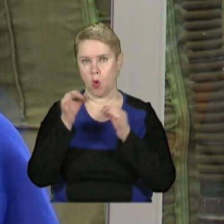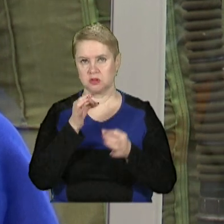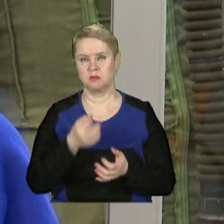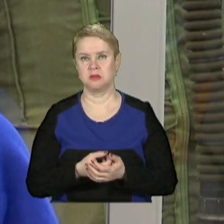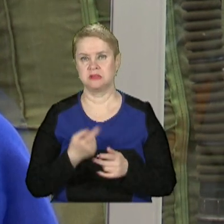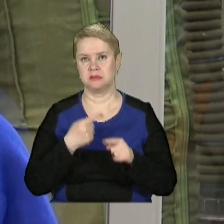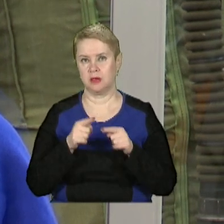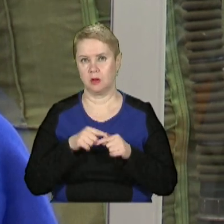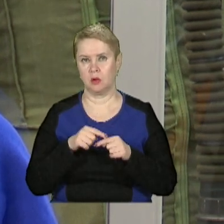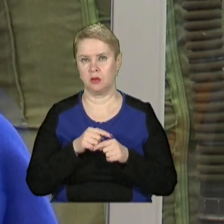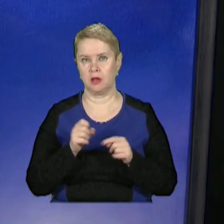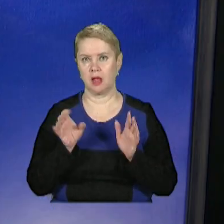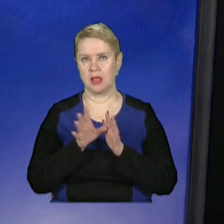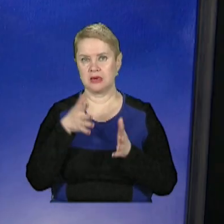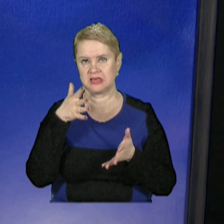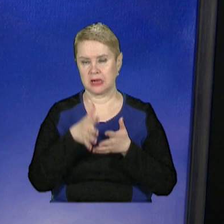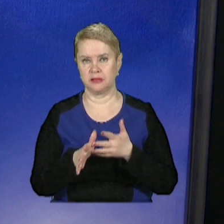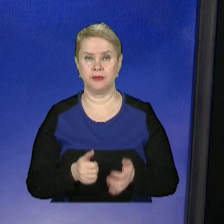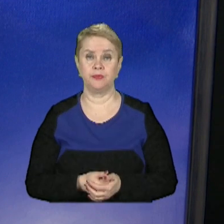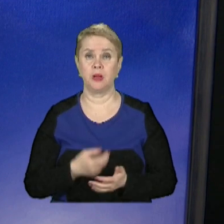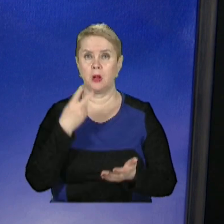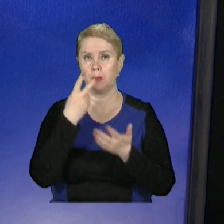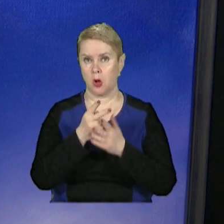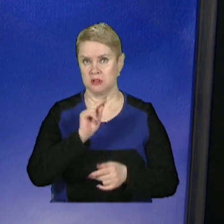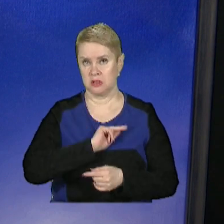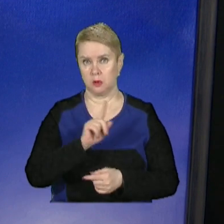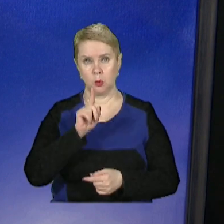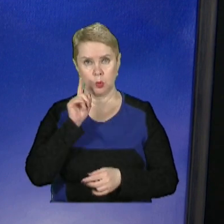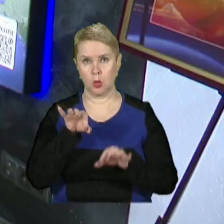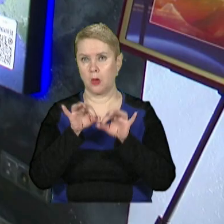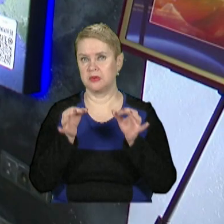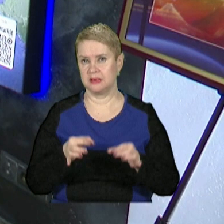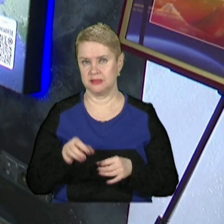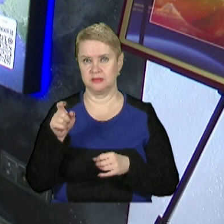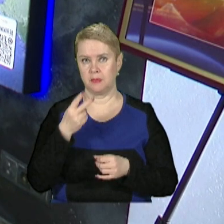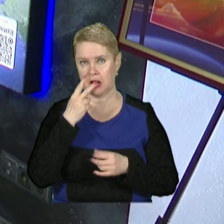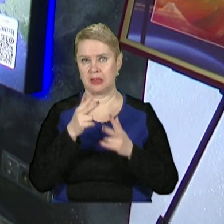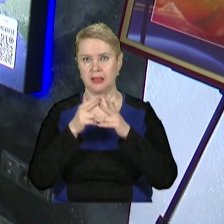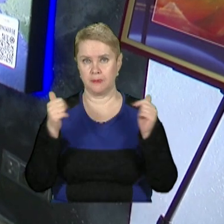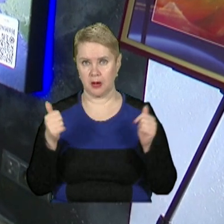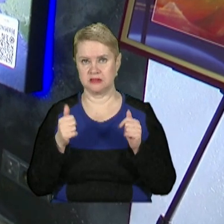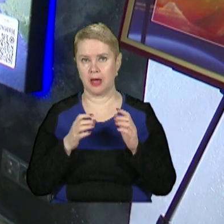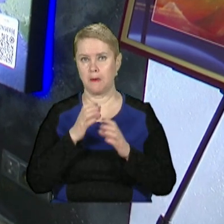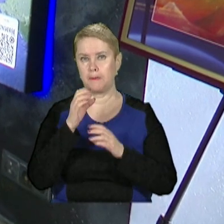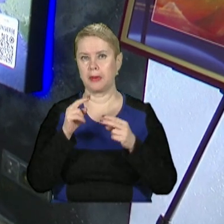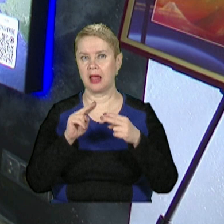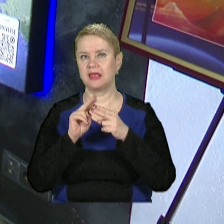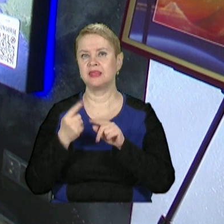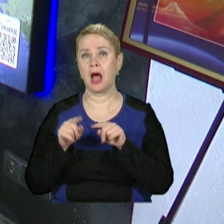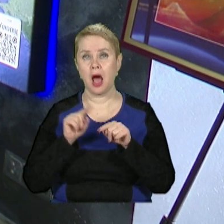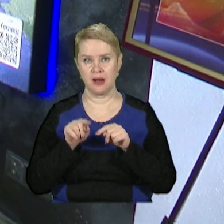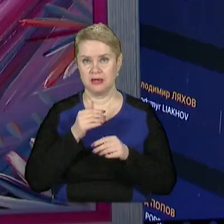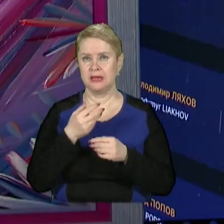було дуже енергозатратно. Показати роботи юного митця вирішили на базі Дніпровського планетарію. В